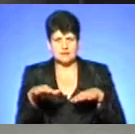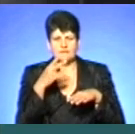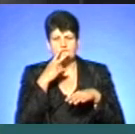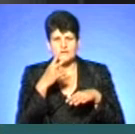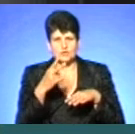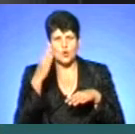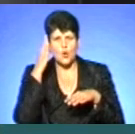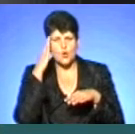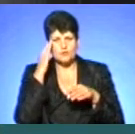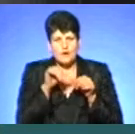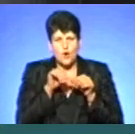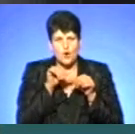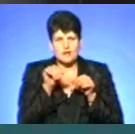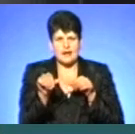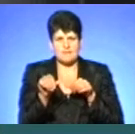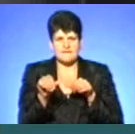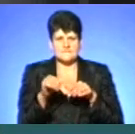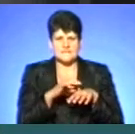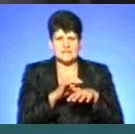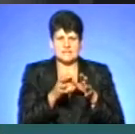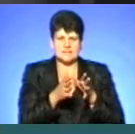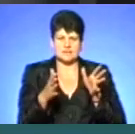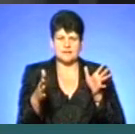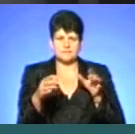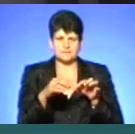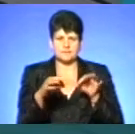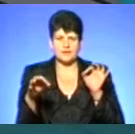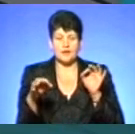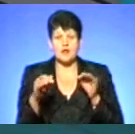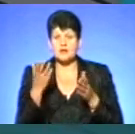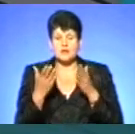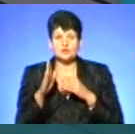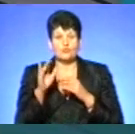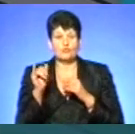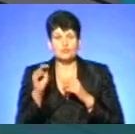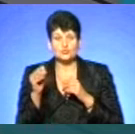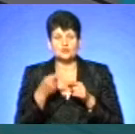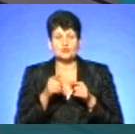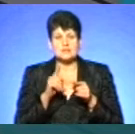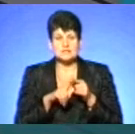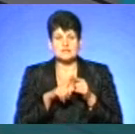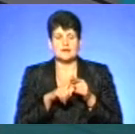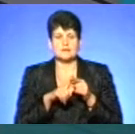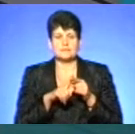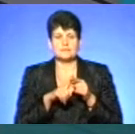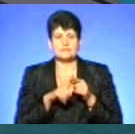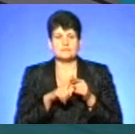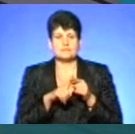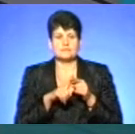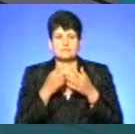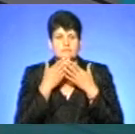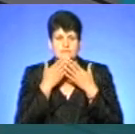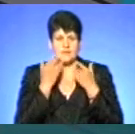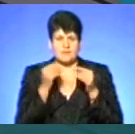нівелюється. Дуже важливою ознакою є форма лузки. Лузка